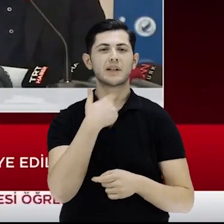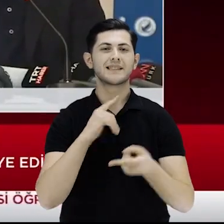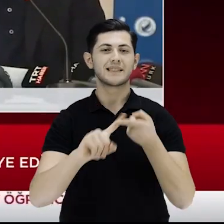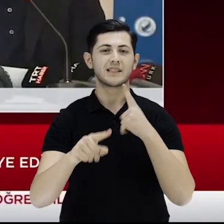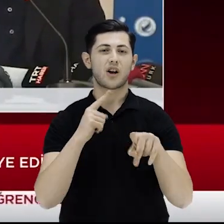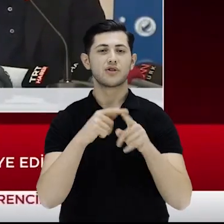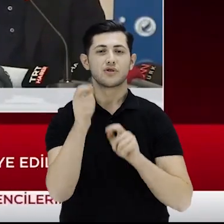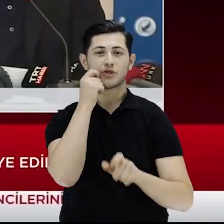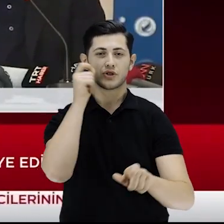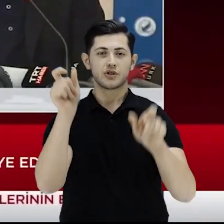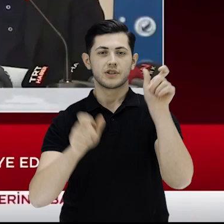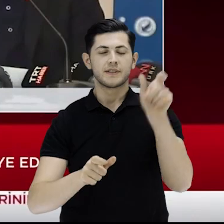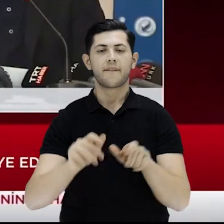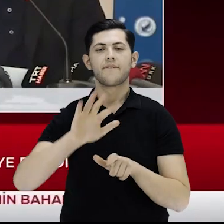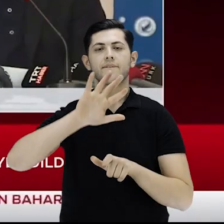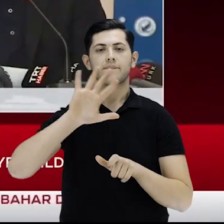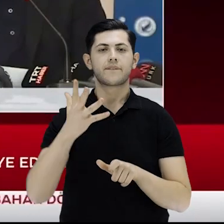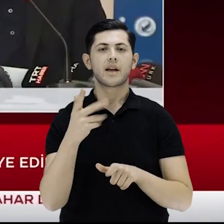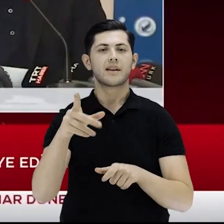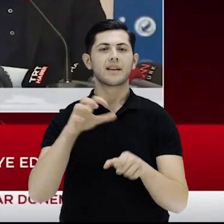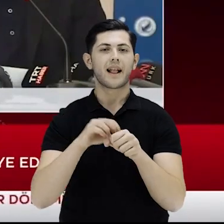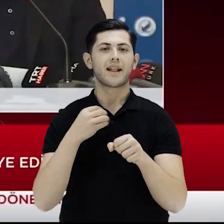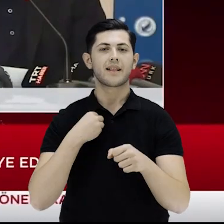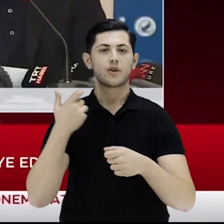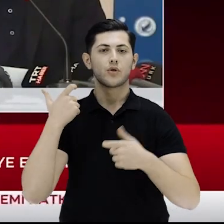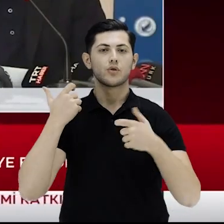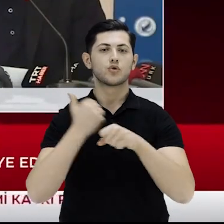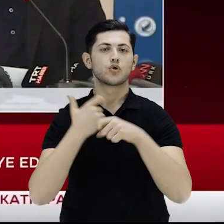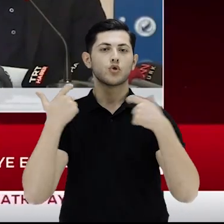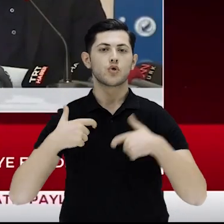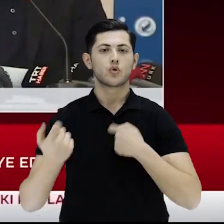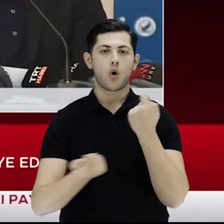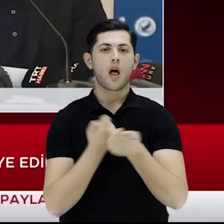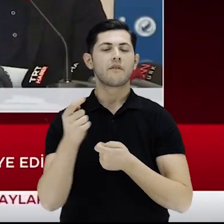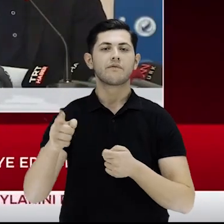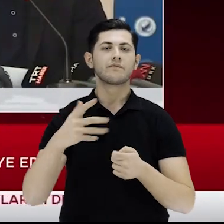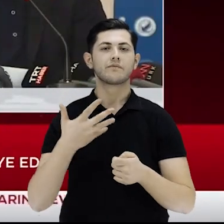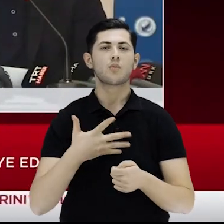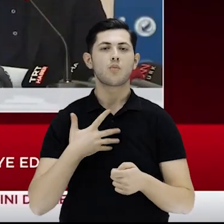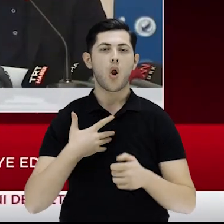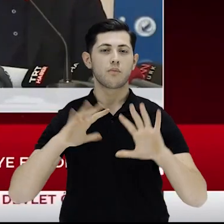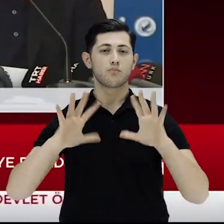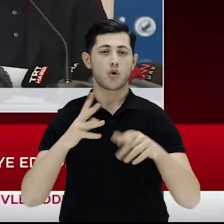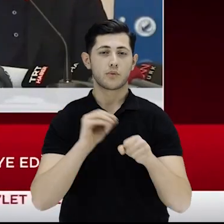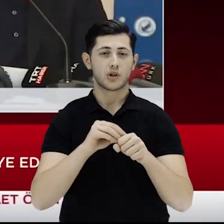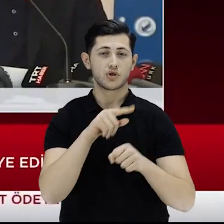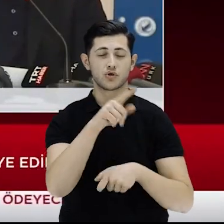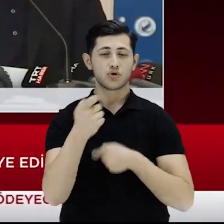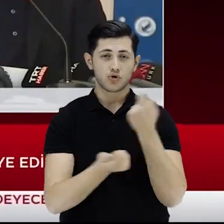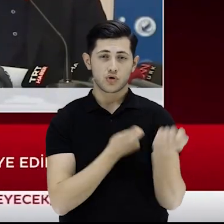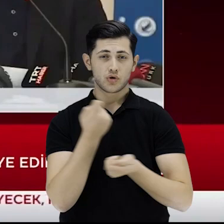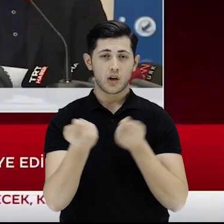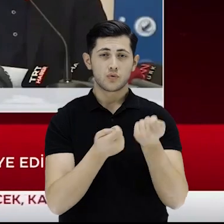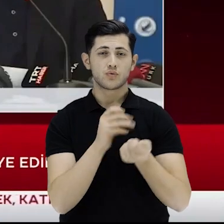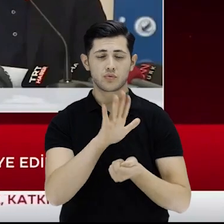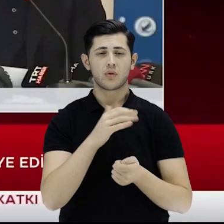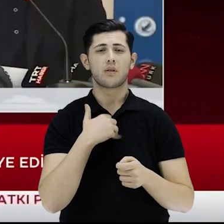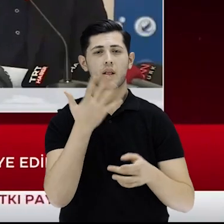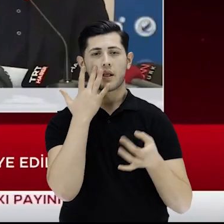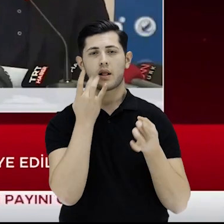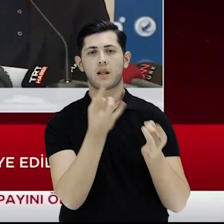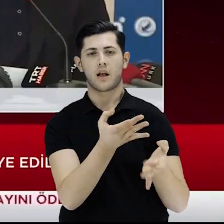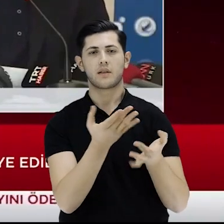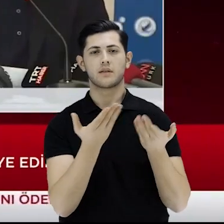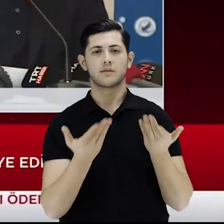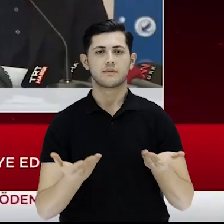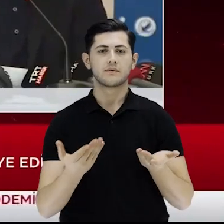takım siyasi saiklerle veya burada görev yapan arkadaşlarının moralini bozabilmek için bir çaba ortaya konulduğu